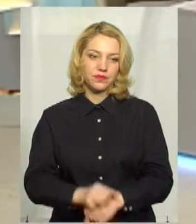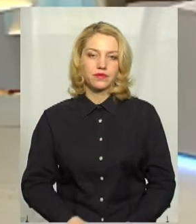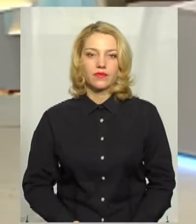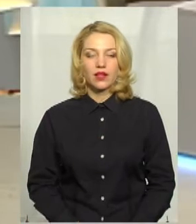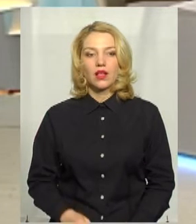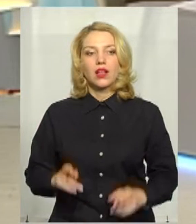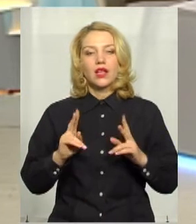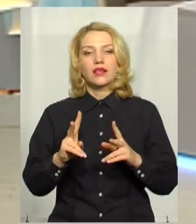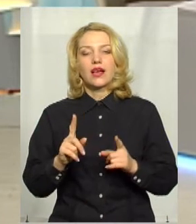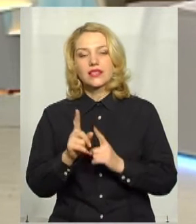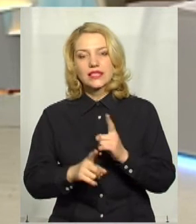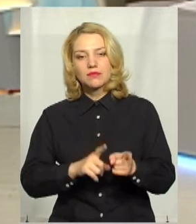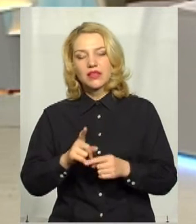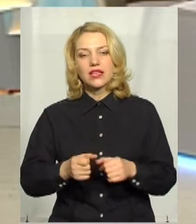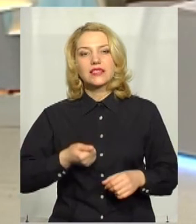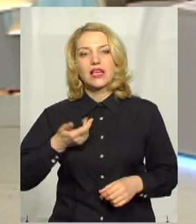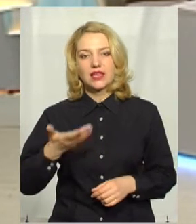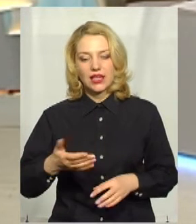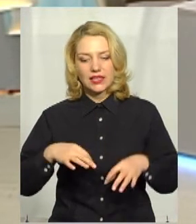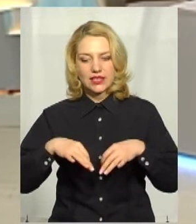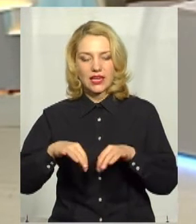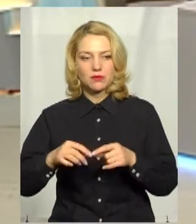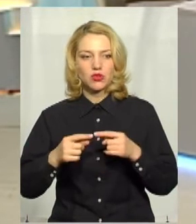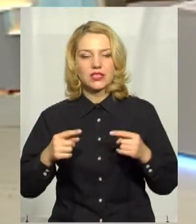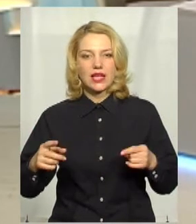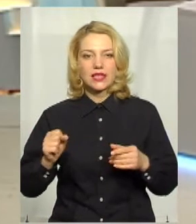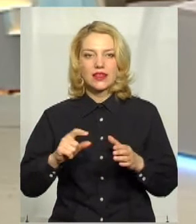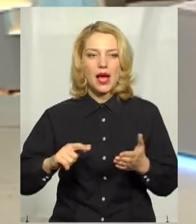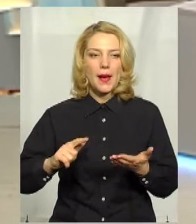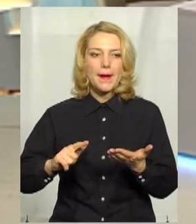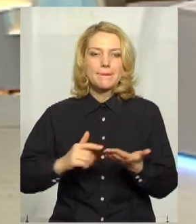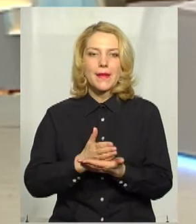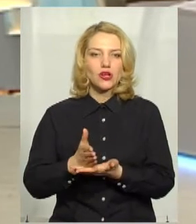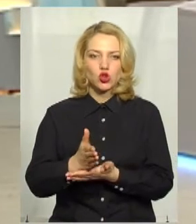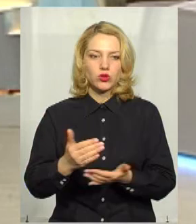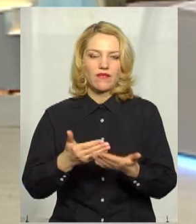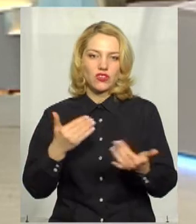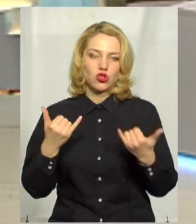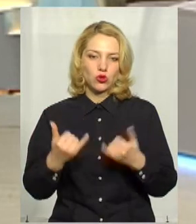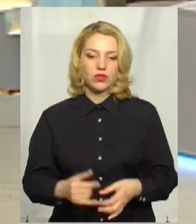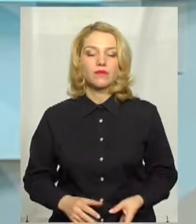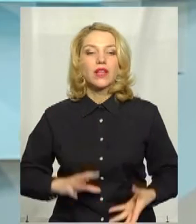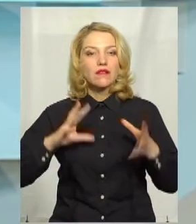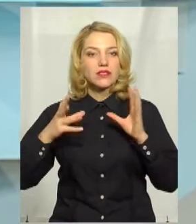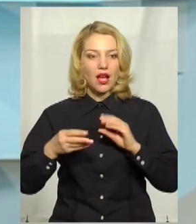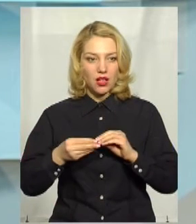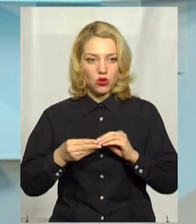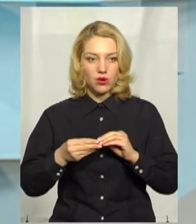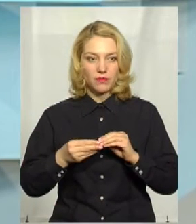Як змінилася кількість транспортних засобів на маршрутах від сьогодні? Щодо загалом,